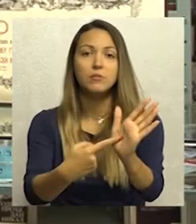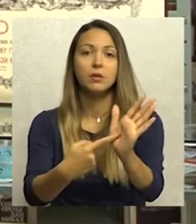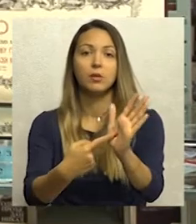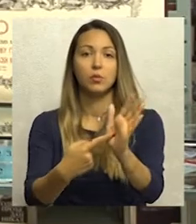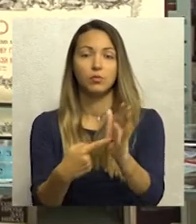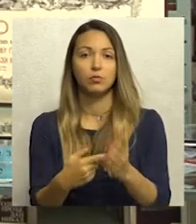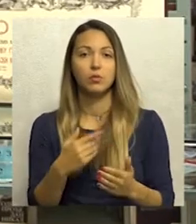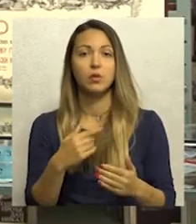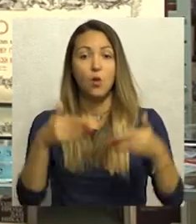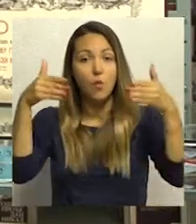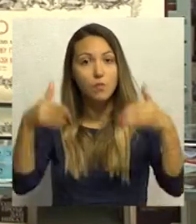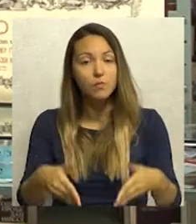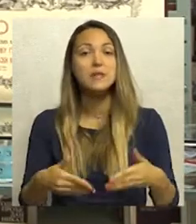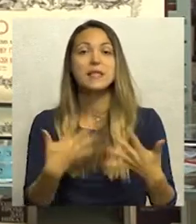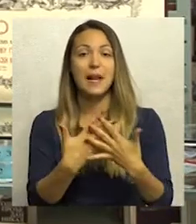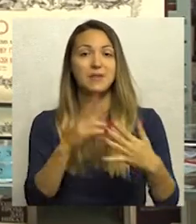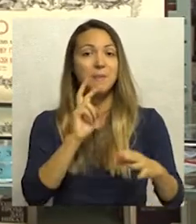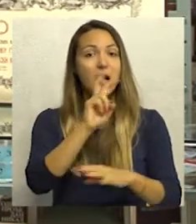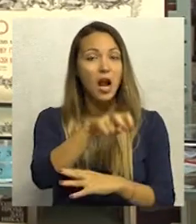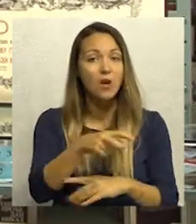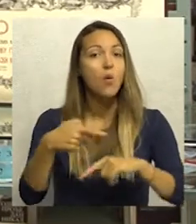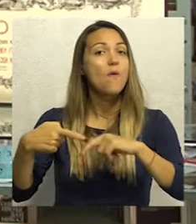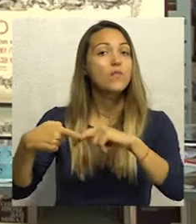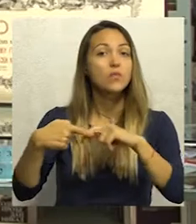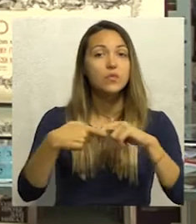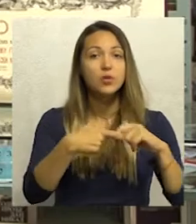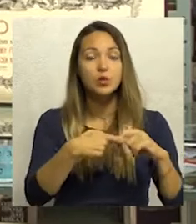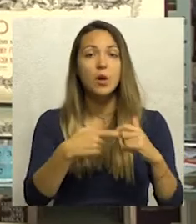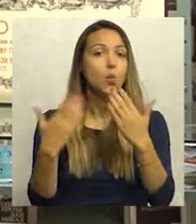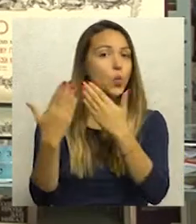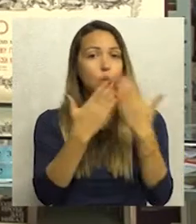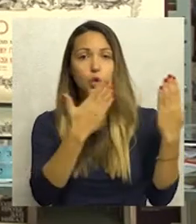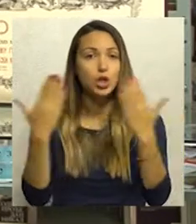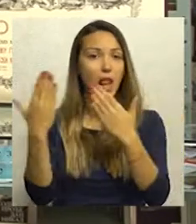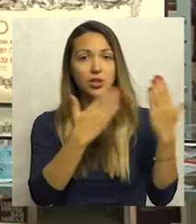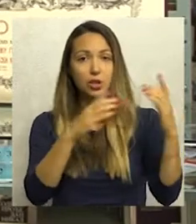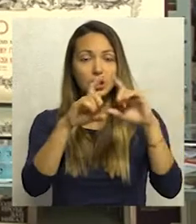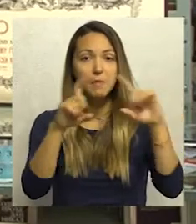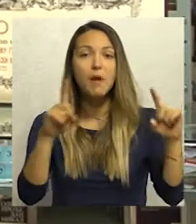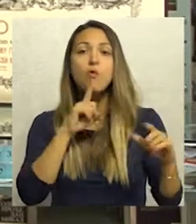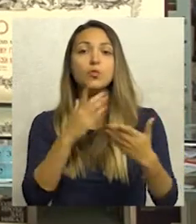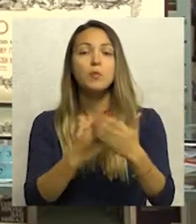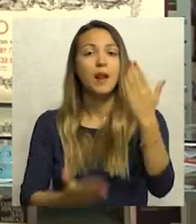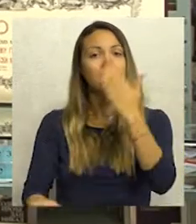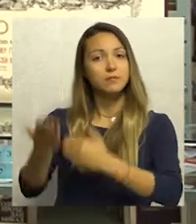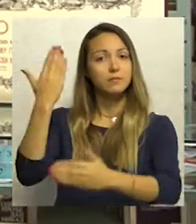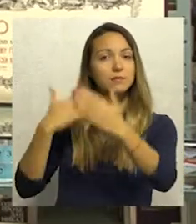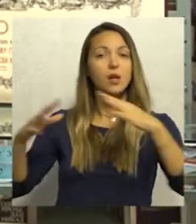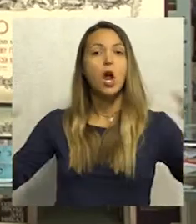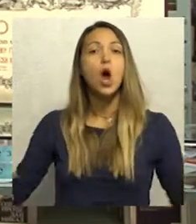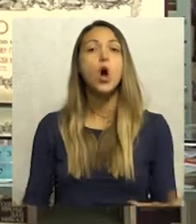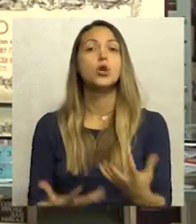predstavljena upravo u Sremskim Karlovcima i u vezi sa učilištima koje su prethodila